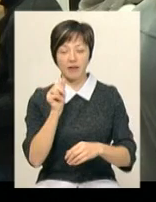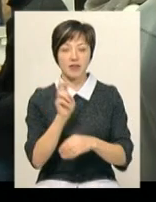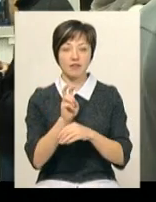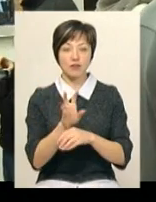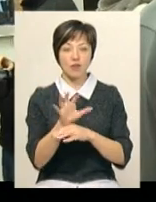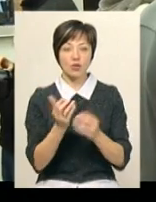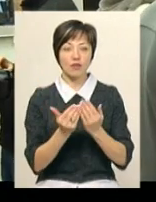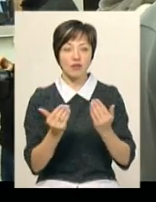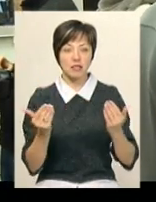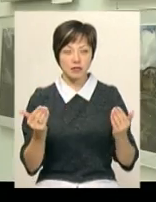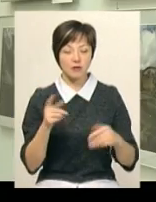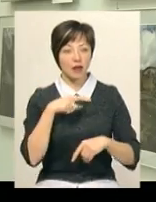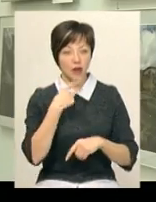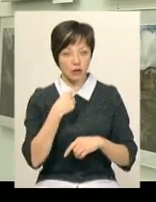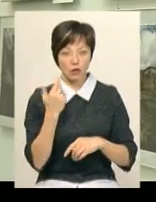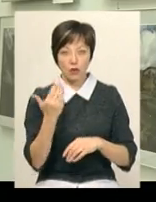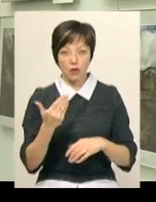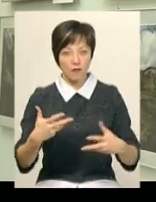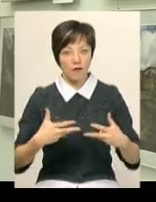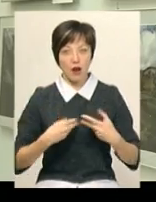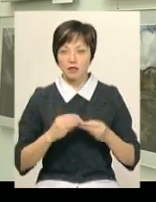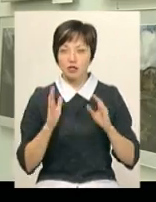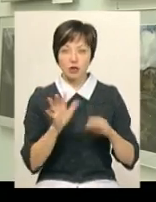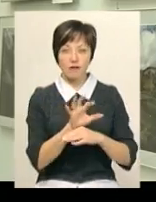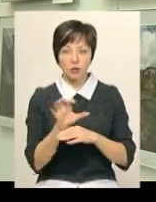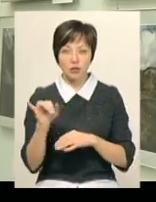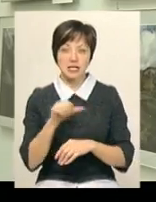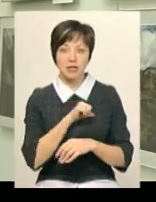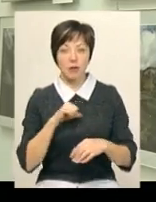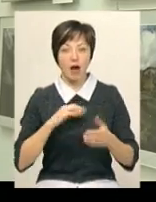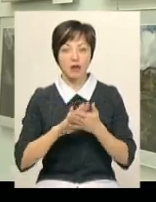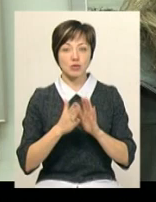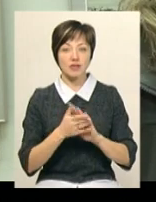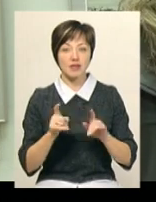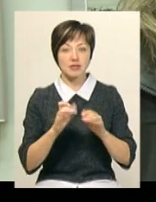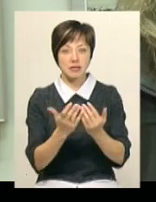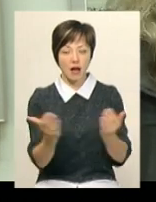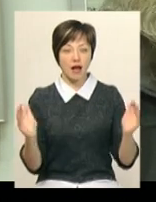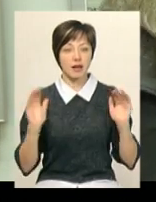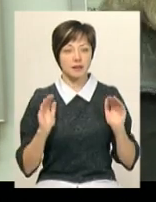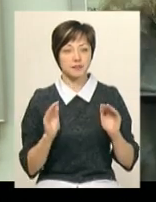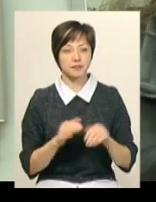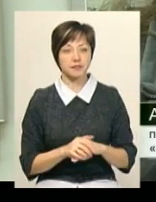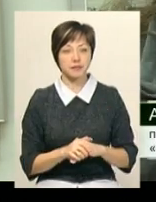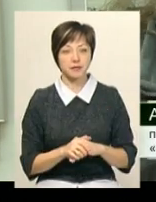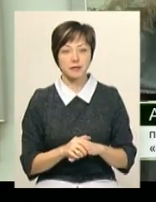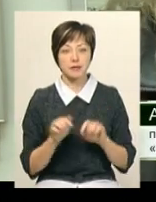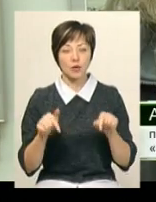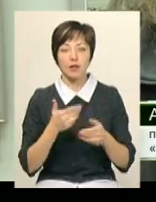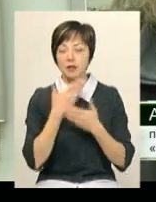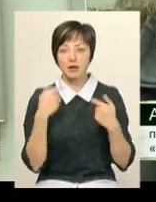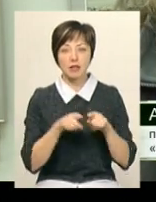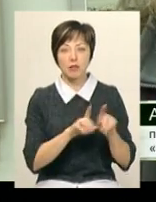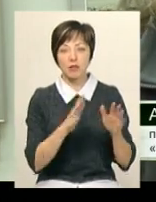фотовиставки Анатолій Іванов каже, його вразили не лише світлини, а й сама атмосфера в залі. Тут немає таких